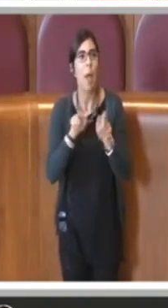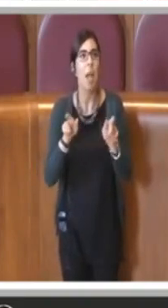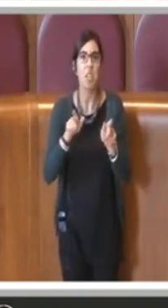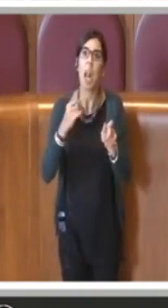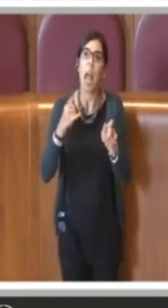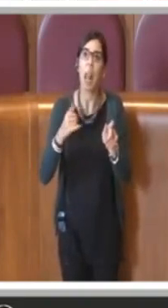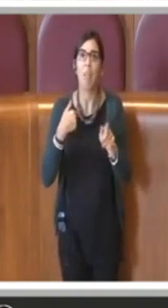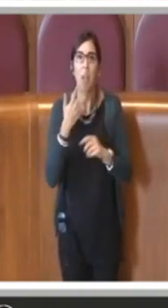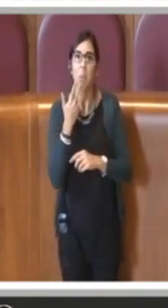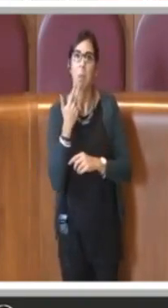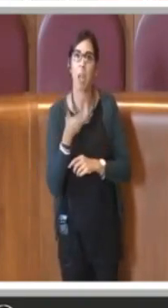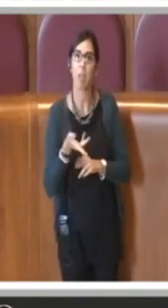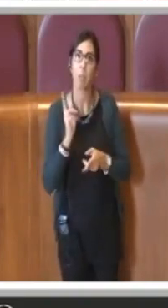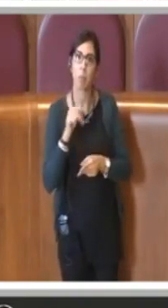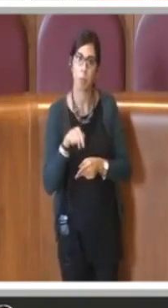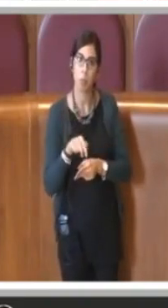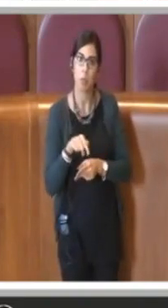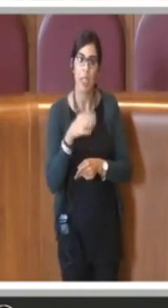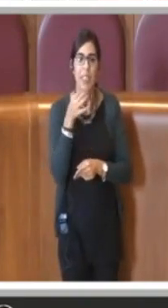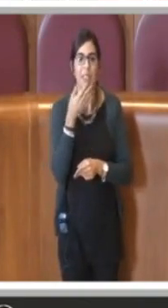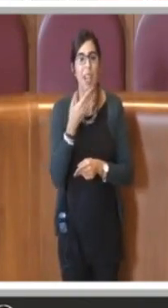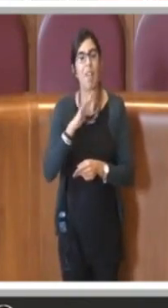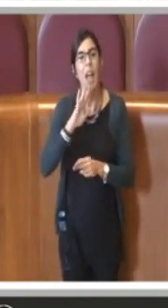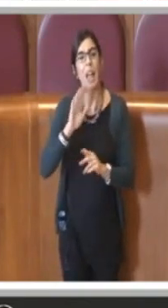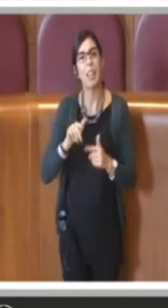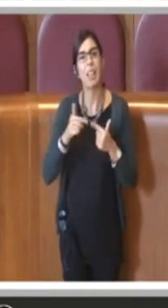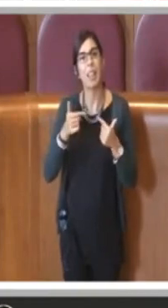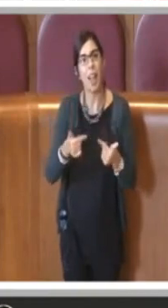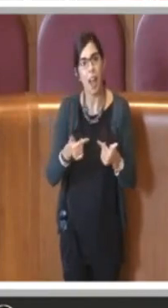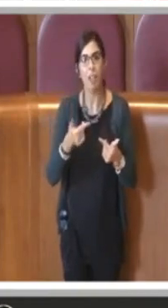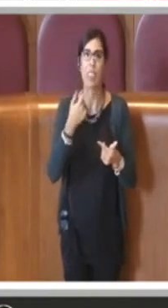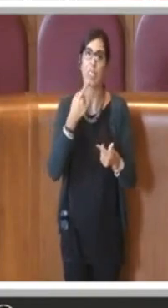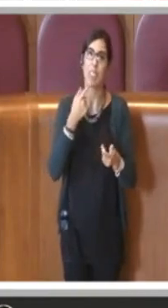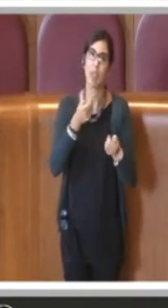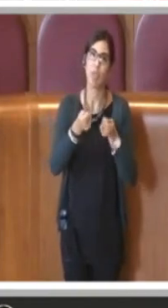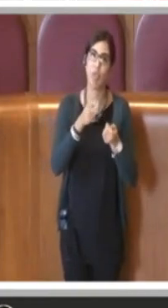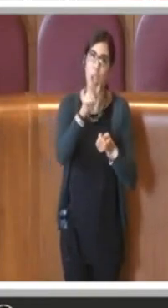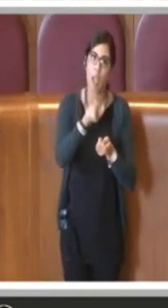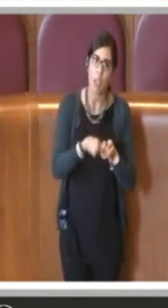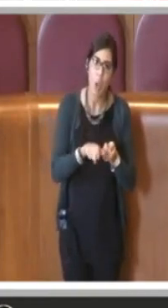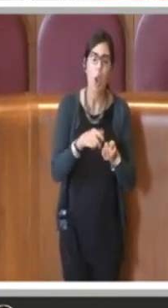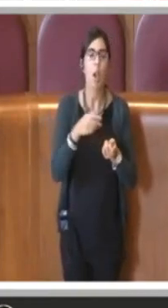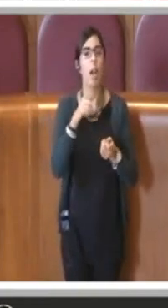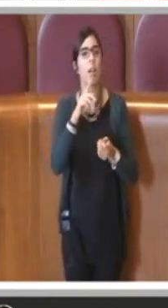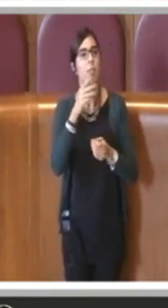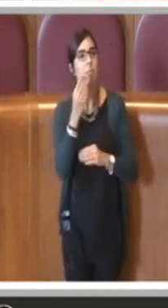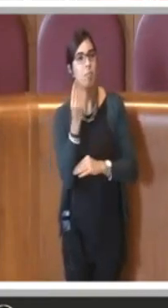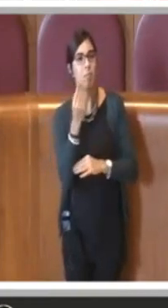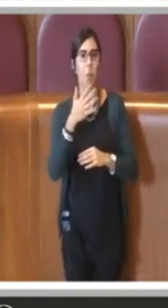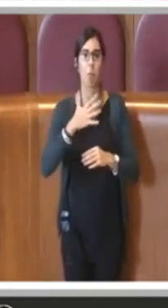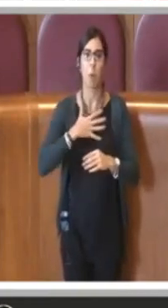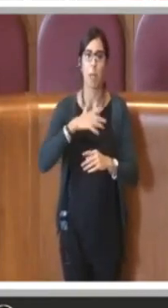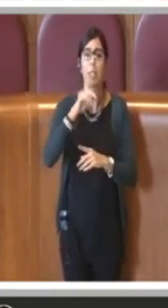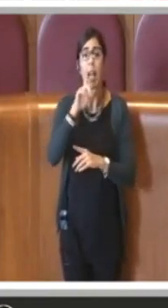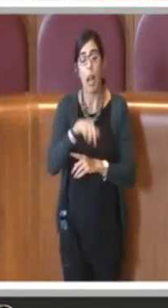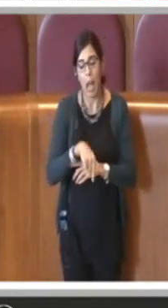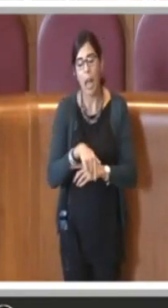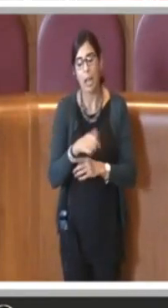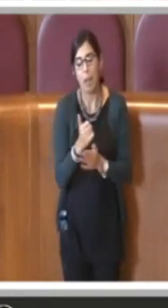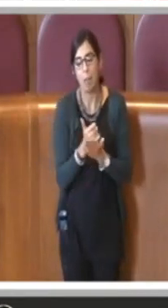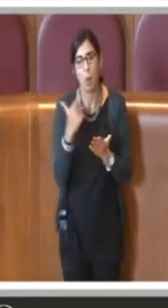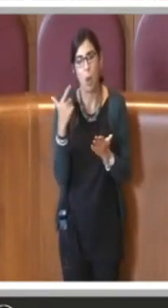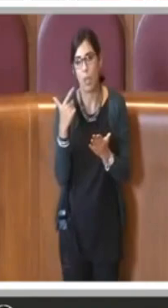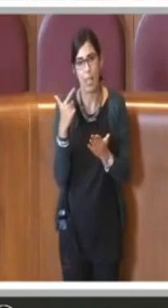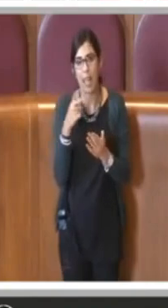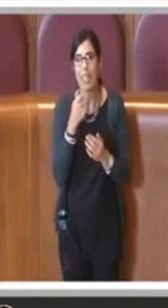dall'utenza, quindi ovviamente con vantaggi per il gestore, per l'ente proprietario e in primis più importanti di